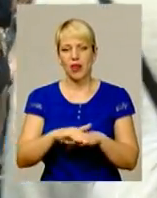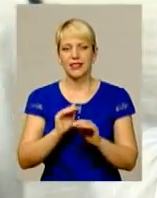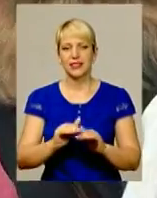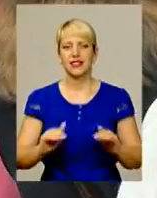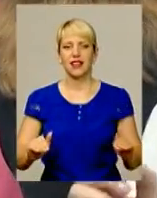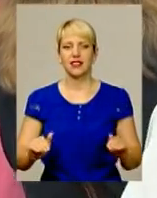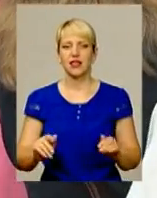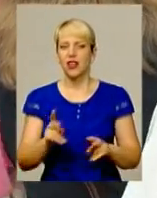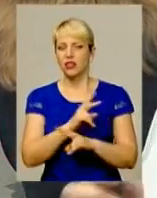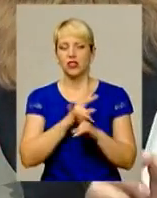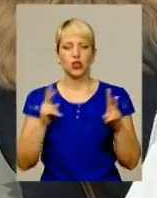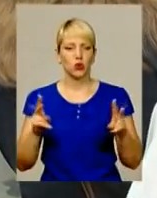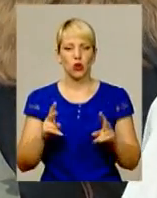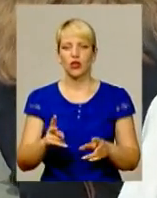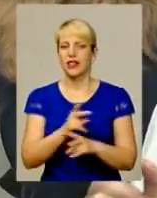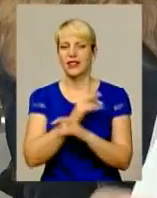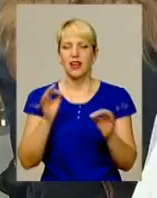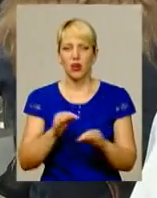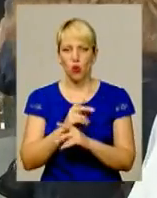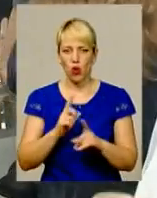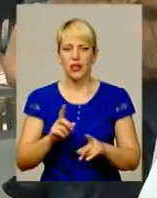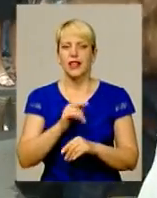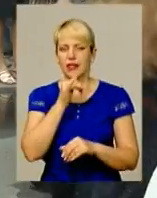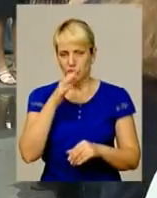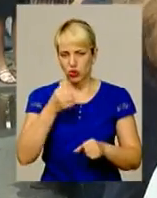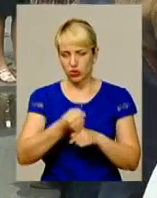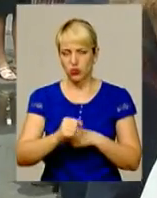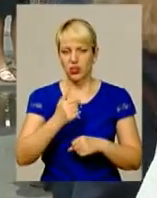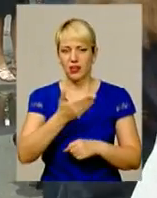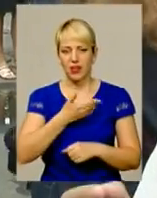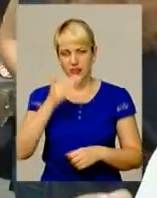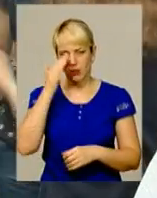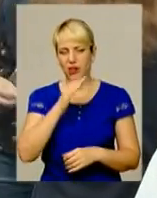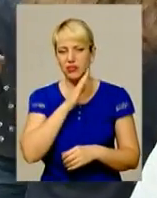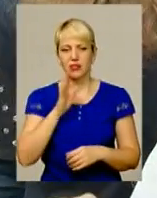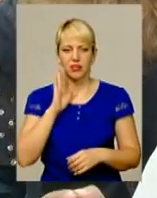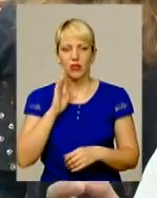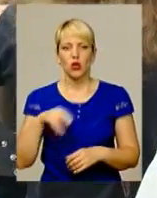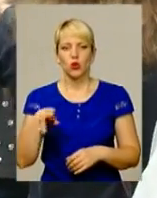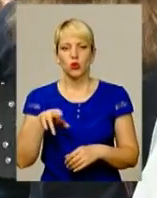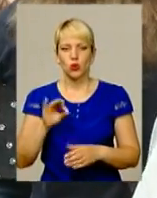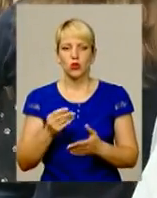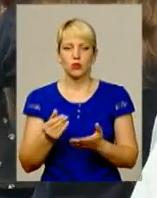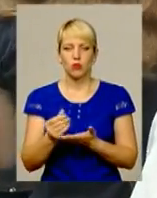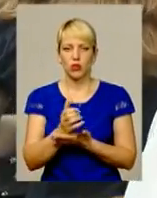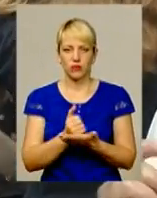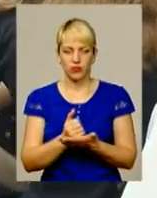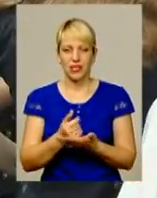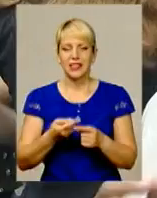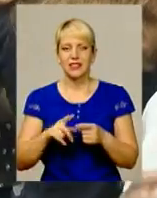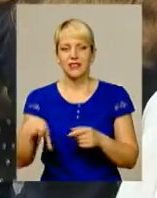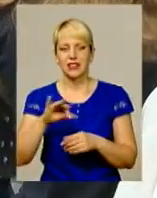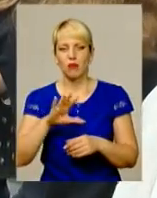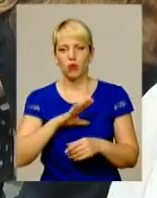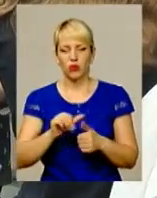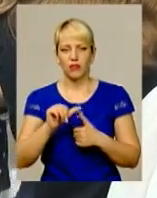дітей. Ніхто ніколи не змусив нас, батьків, до збору коштів. То все